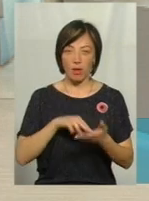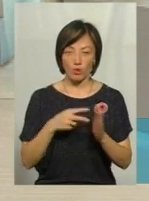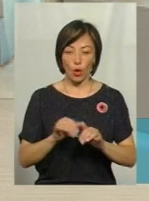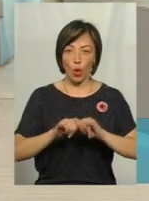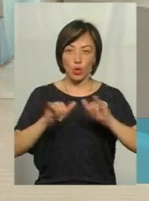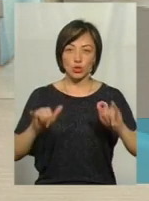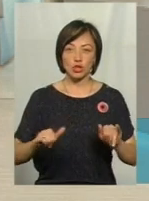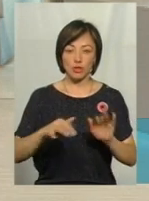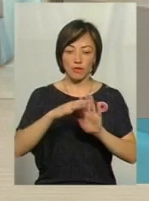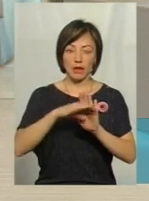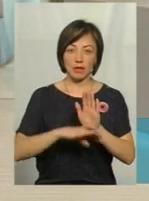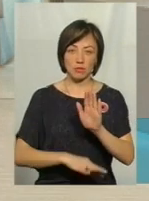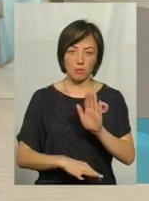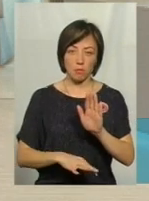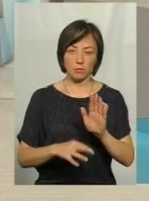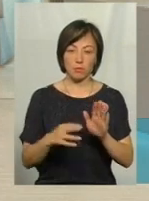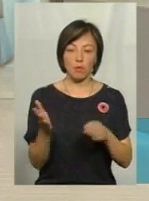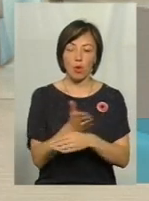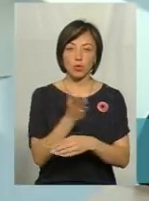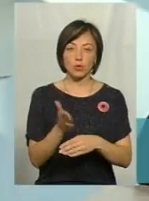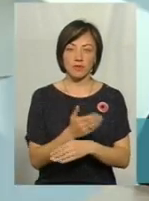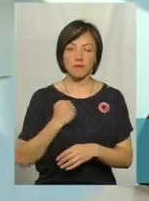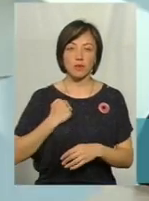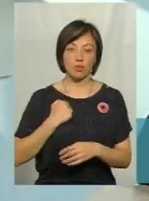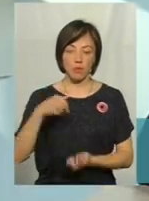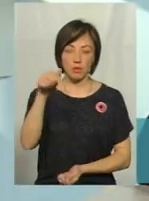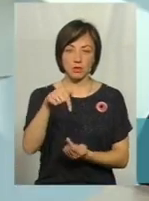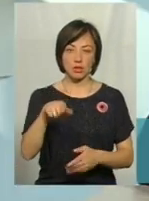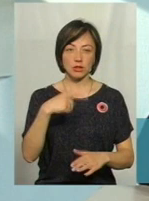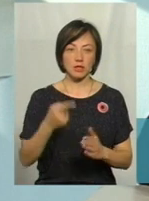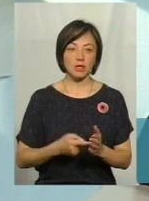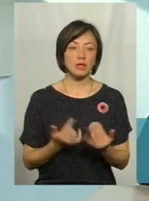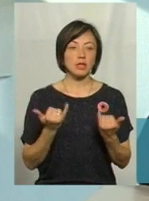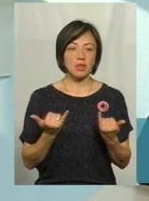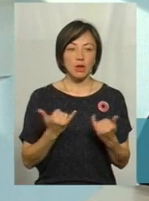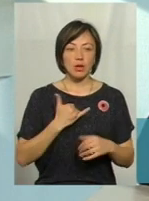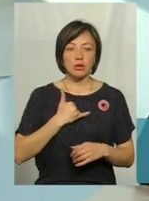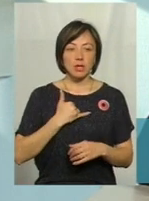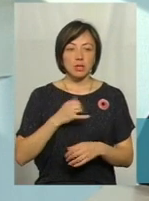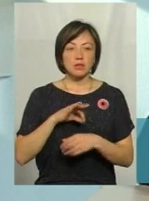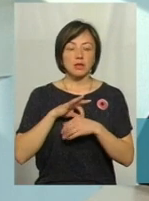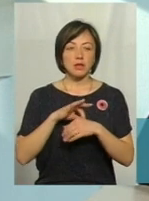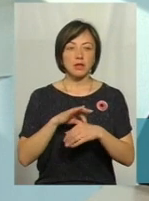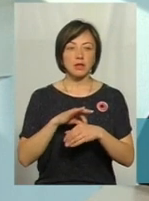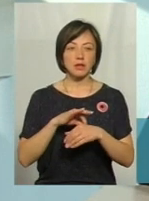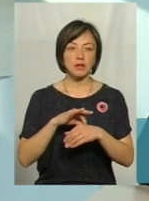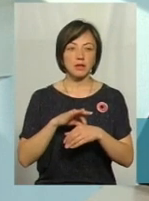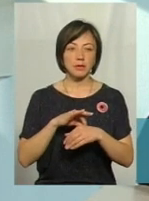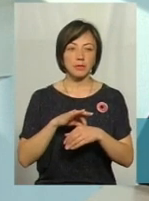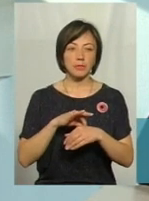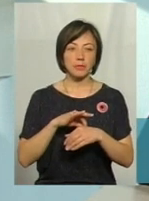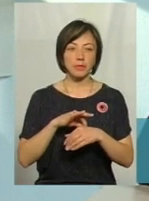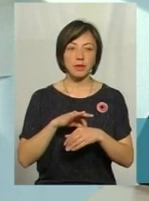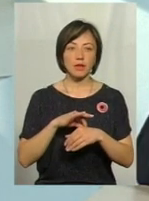військового призначення? Так, в нас наразі ведуться, майже вже на виході,